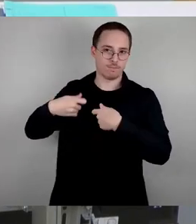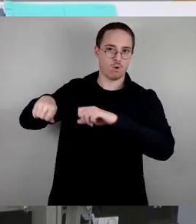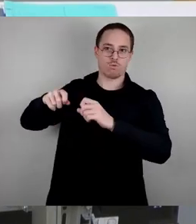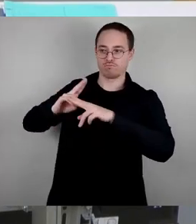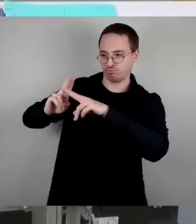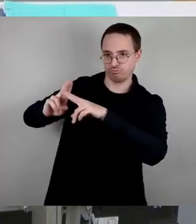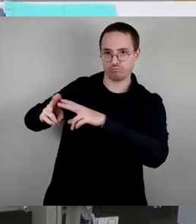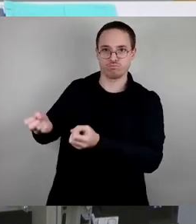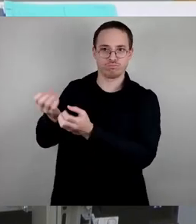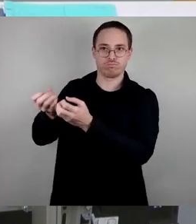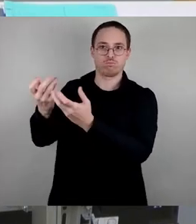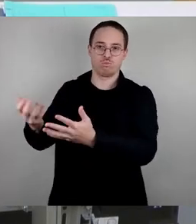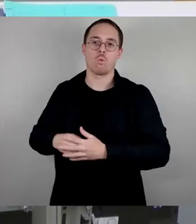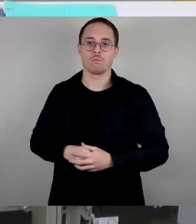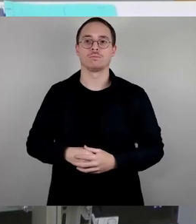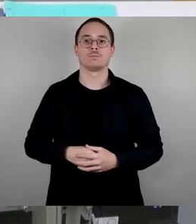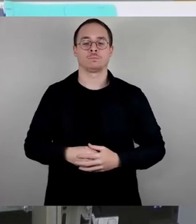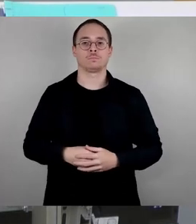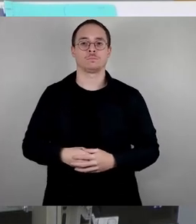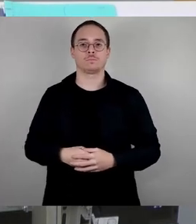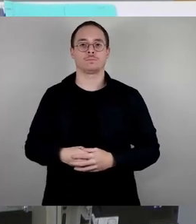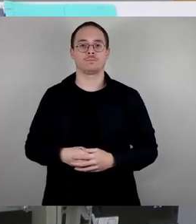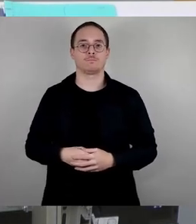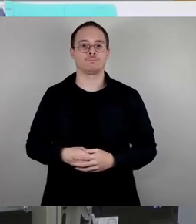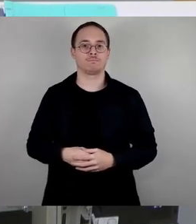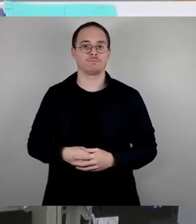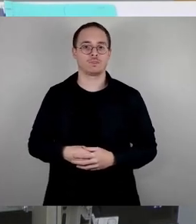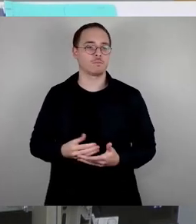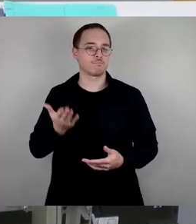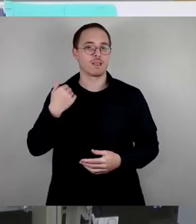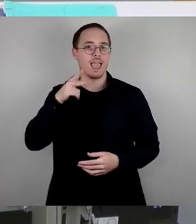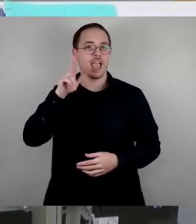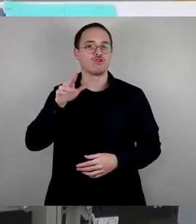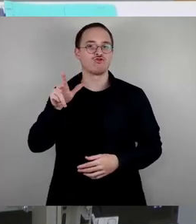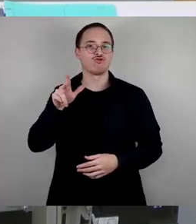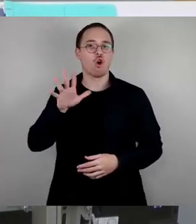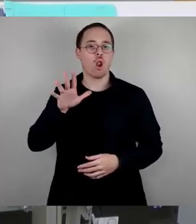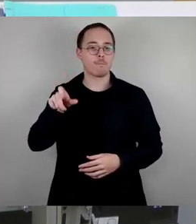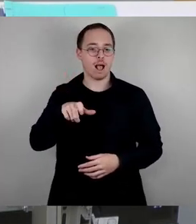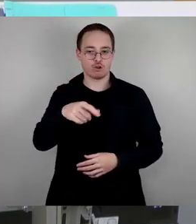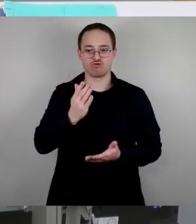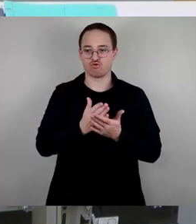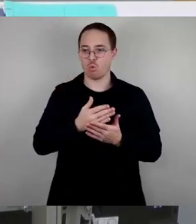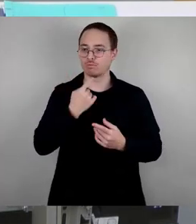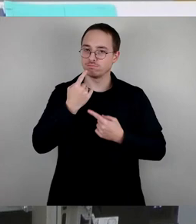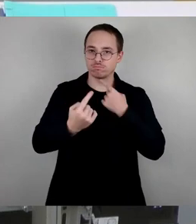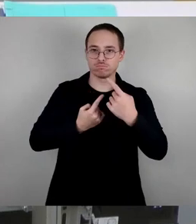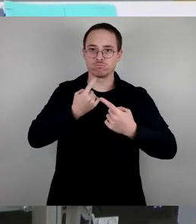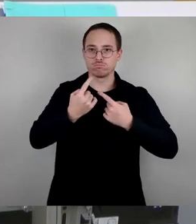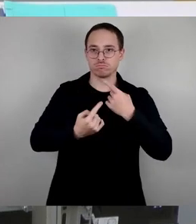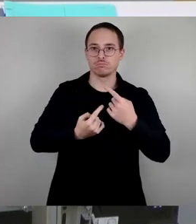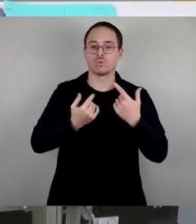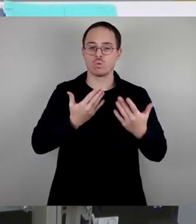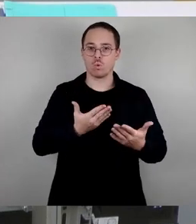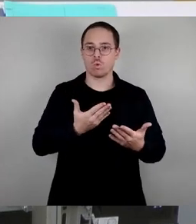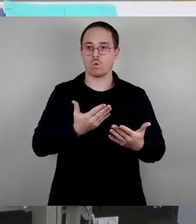Funktion als Naherholungs und Freizeitobjekte, das hat Herr Schollbach uns erst schon ausgeführt, sondern sie sind auch elementar für die Bildungssport-, Gesundheits- und